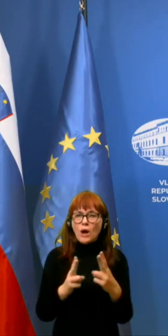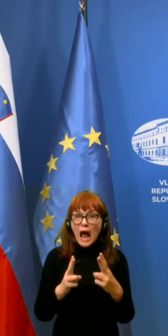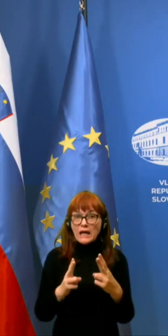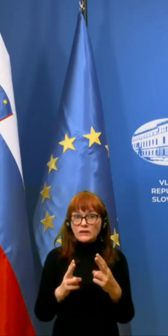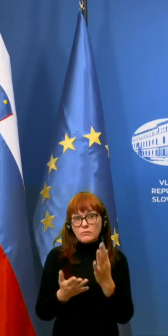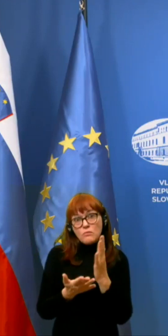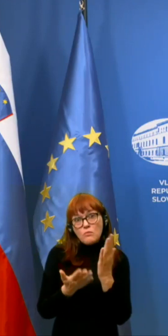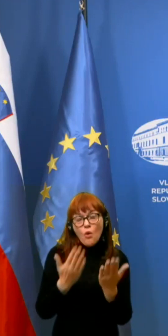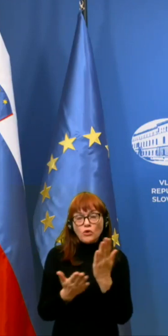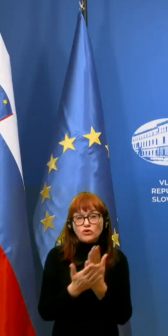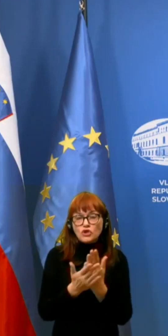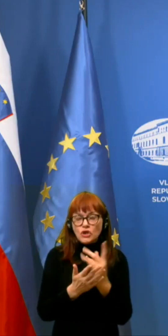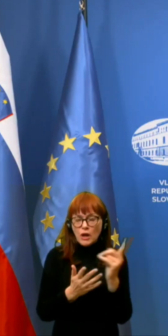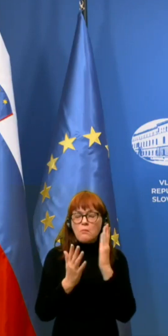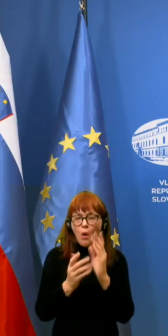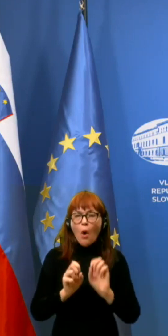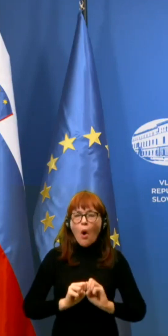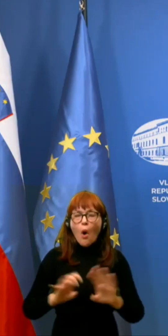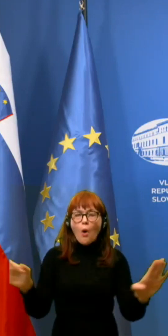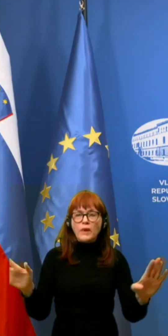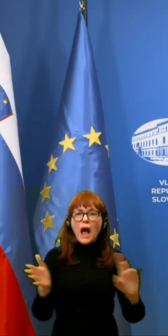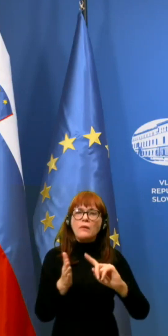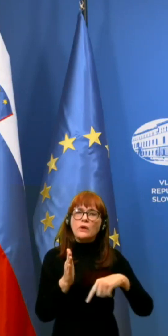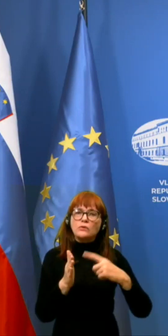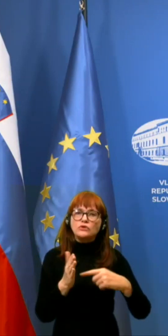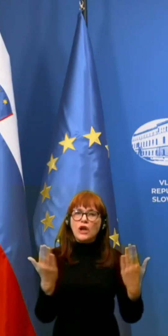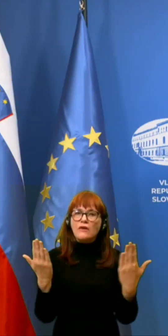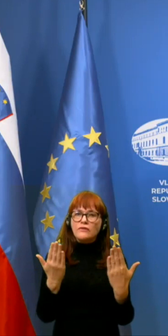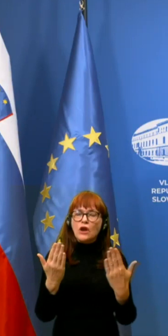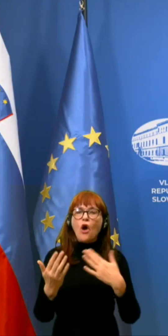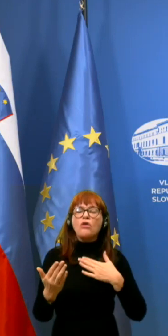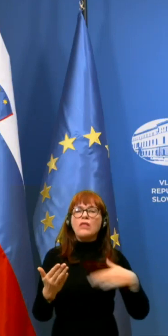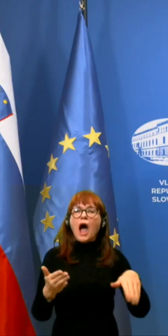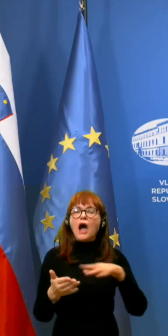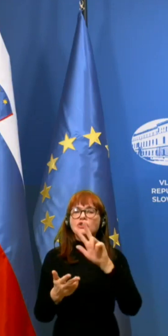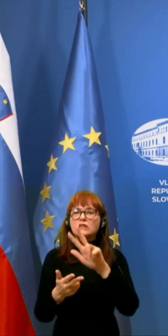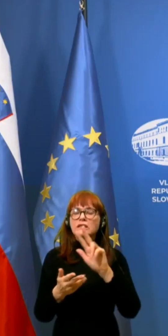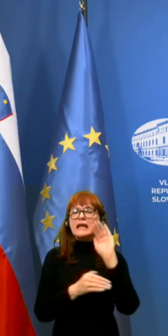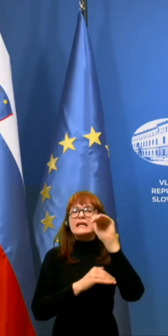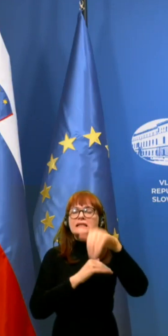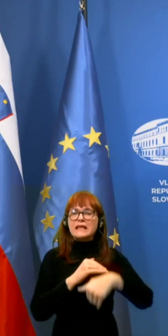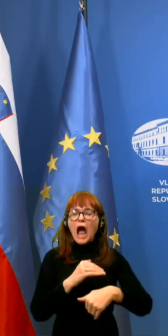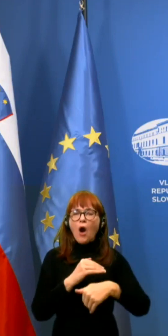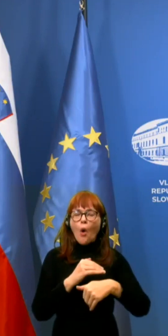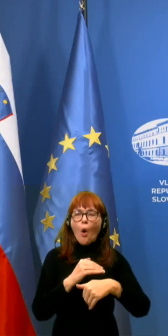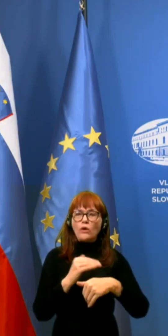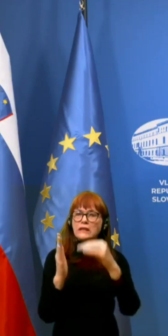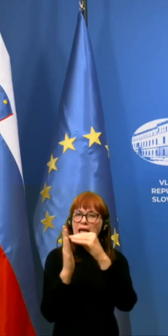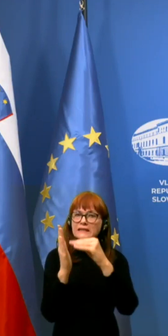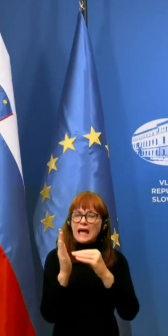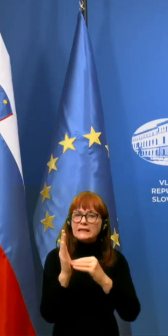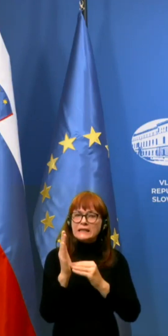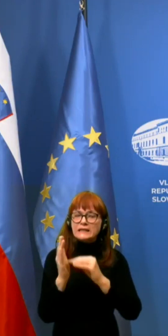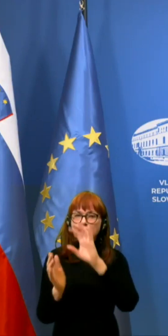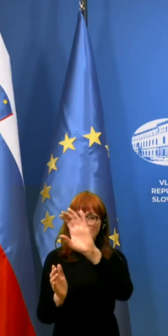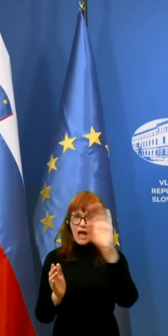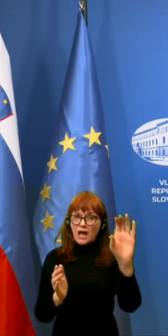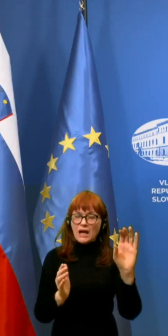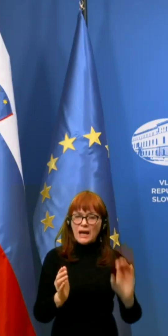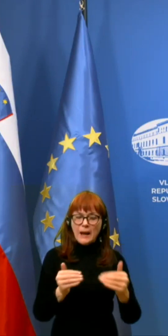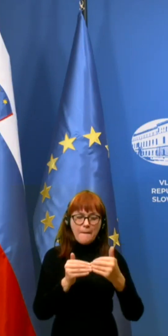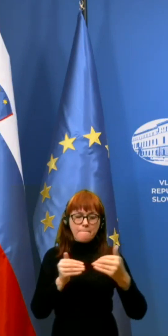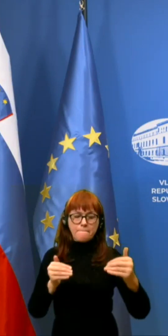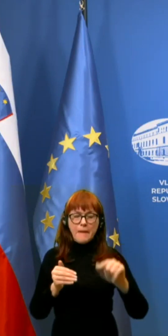že ni, objavil tudi incidenco za naše tri zahodne statistične regije, ki mejijo na